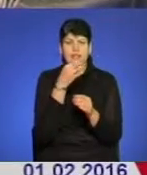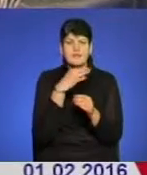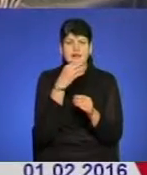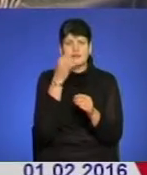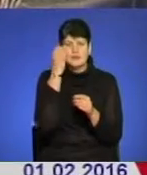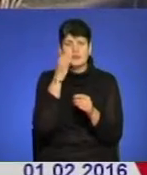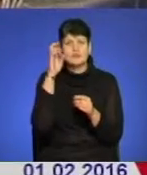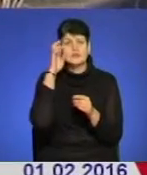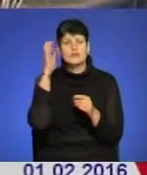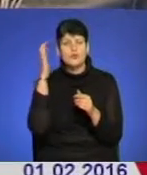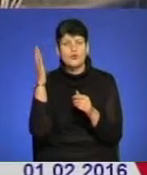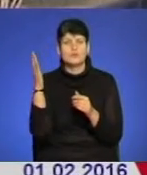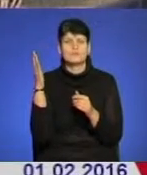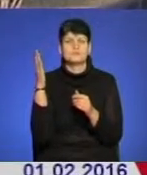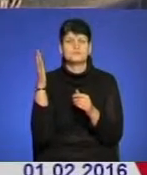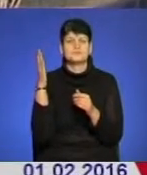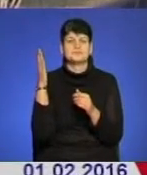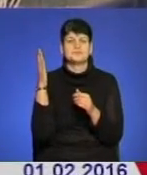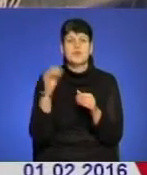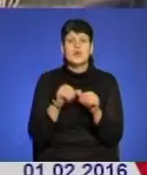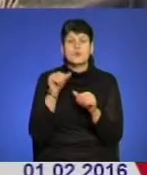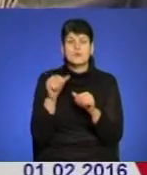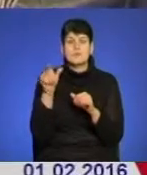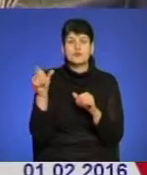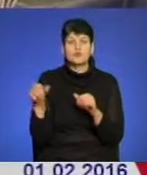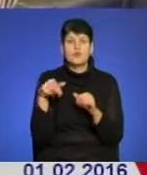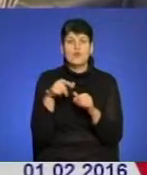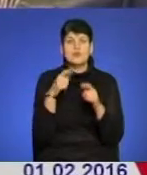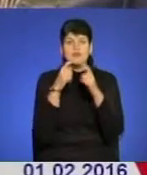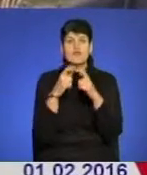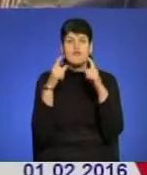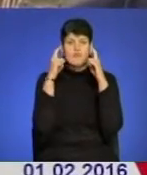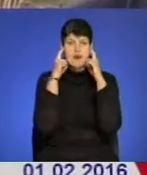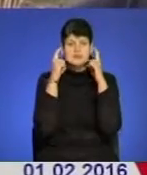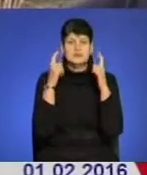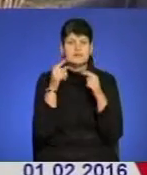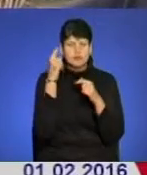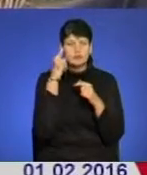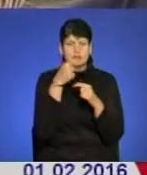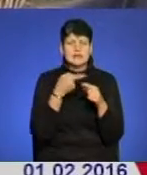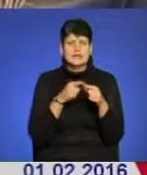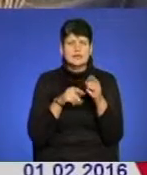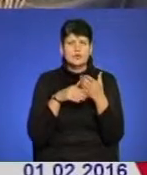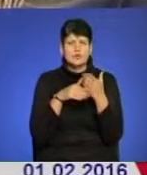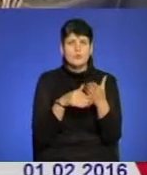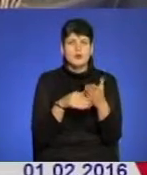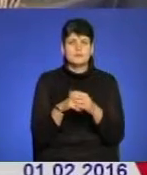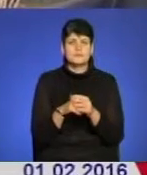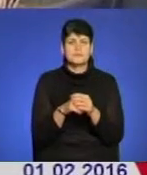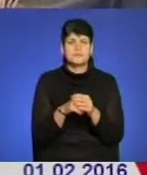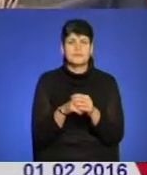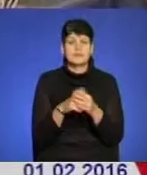дякувати Богу так. Деякі люди ходять в масках на обличчі, як думаєте, чи це допомагає вберегтися від грипу?